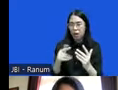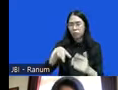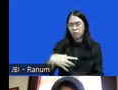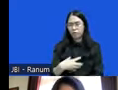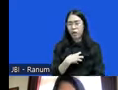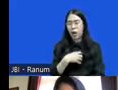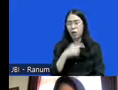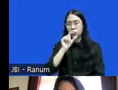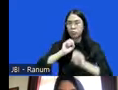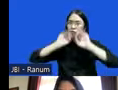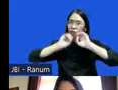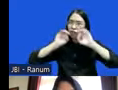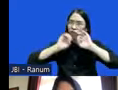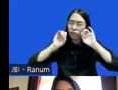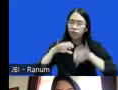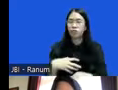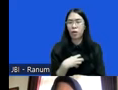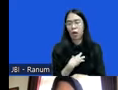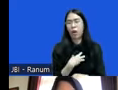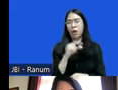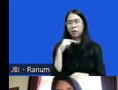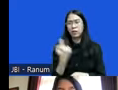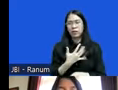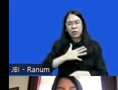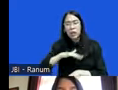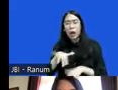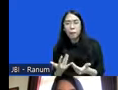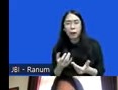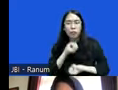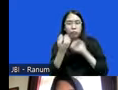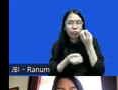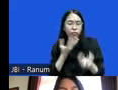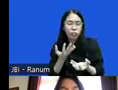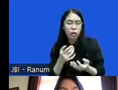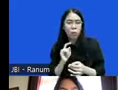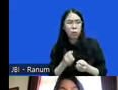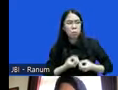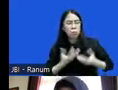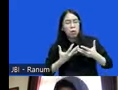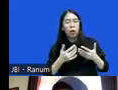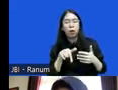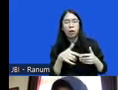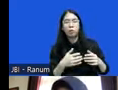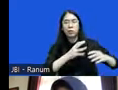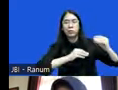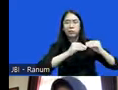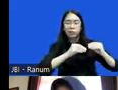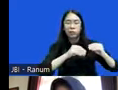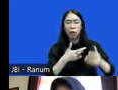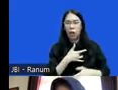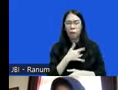menyuarakan gitu ya apa yang menjadi kegelisahan kita kenapa tiba-tiba dibahas kita gak mau di masa dua bulan